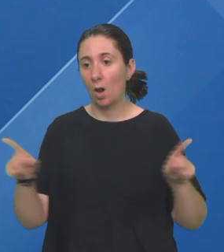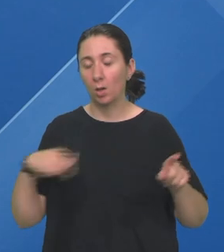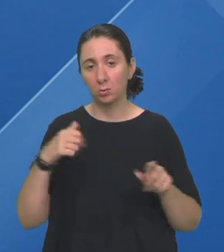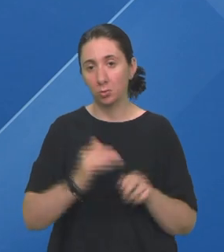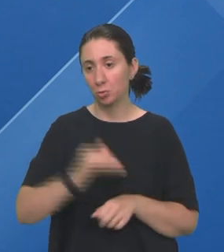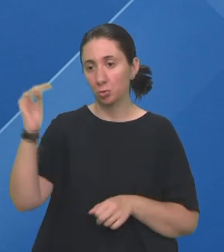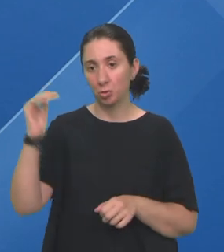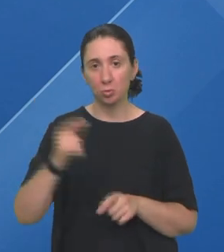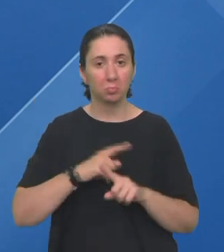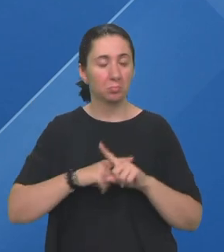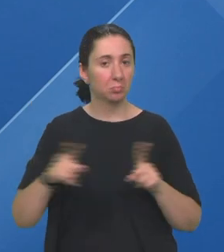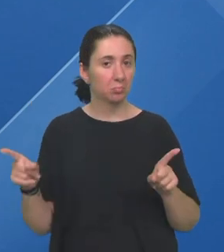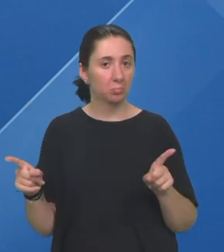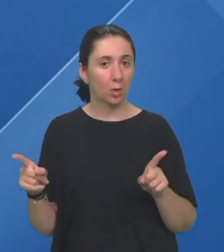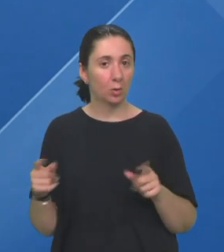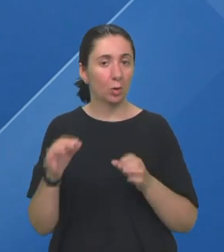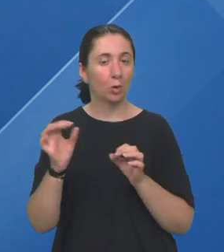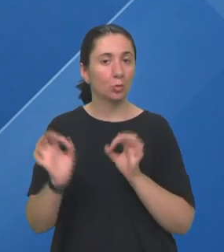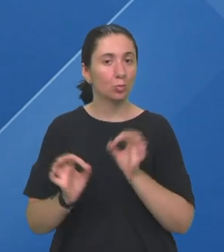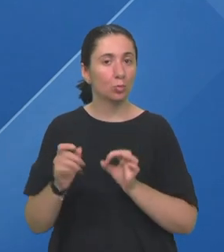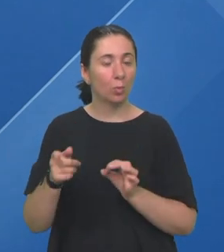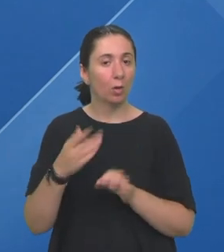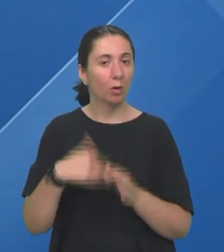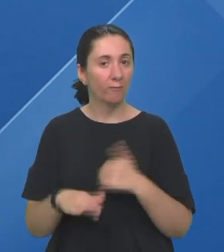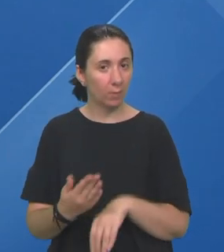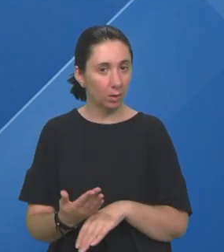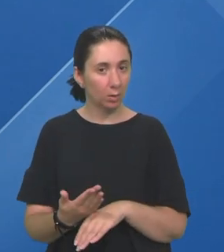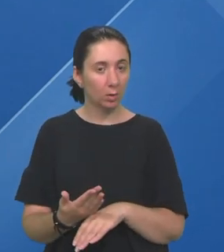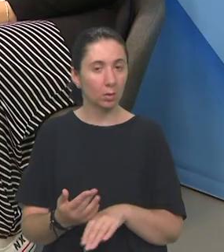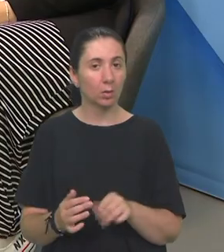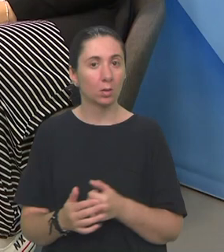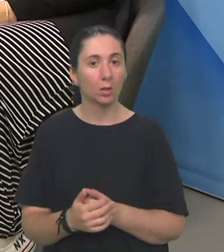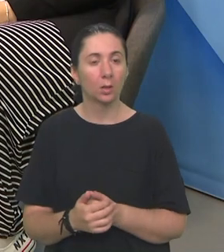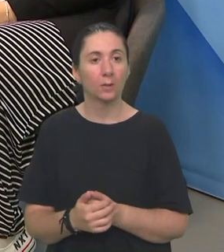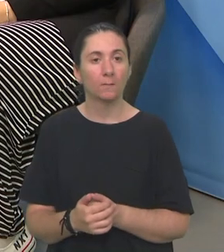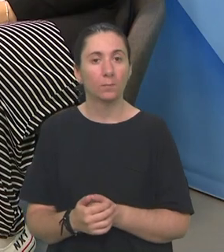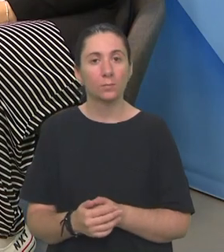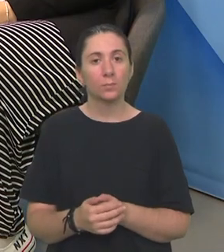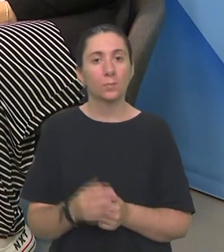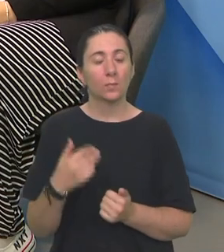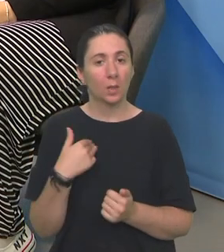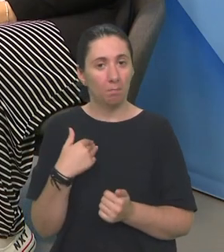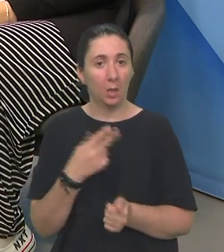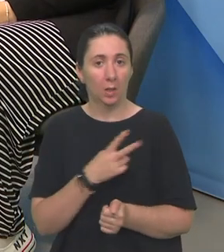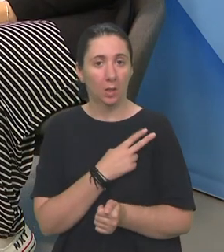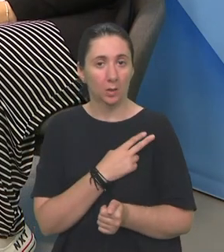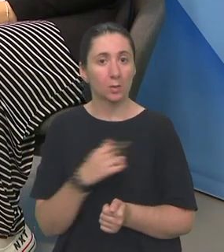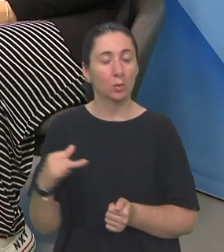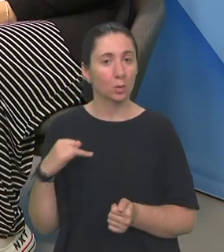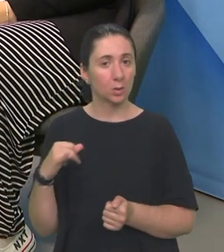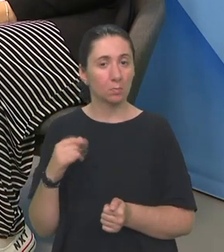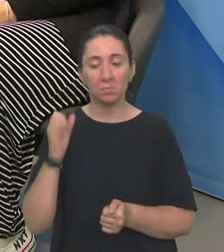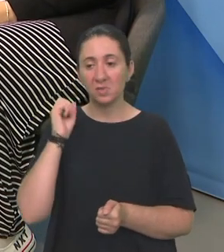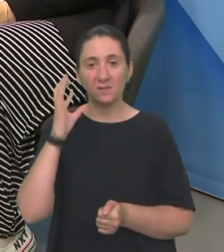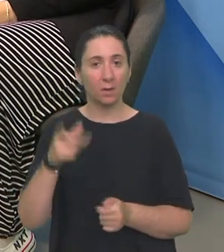dobi, različitog su stupnje invaliditeta Znači i meni je iskreno zanimljivo jer